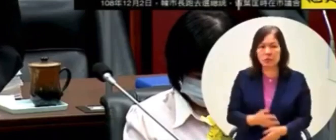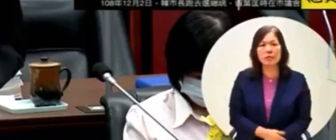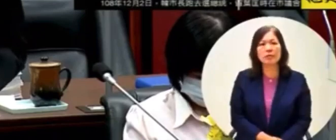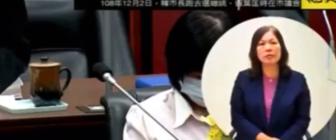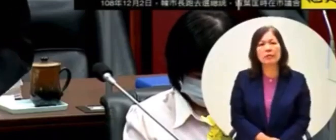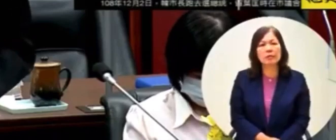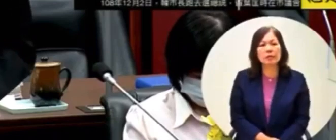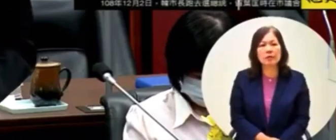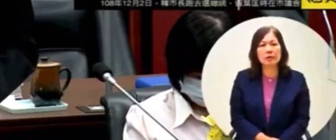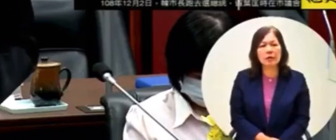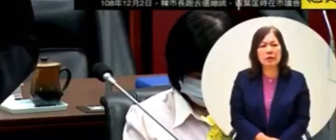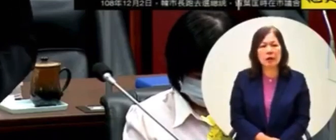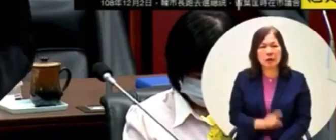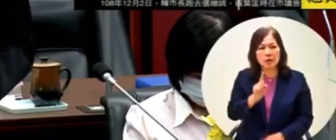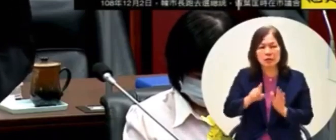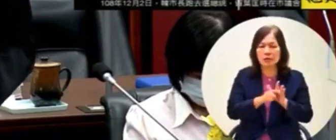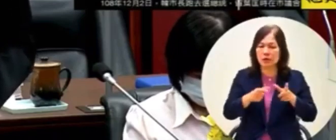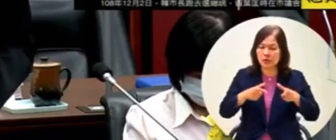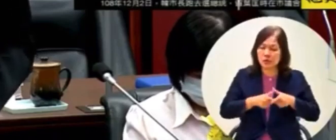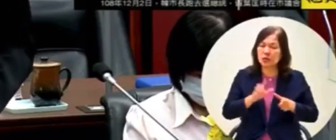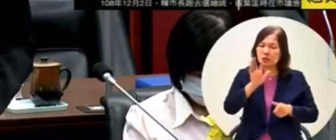那為什麼說一個有心呢